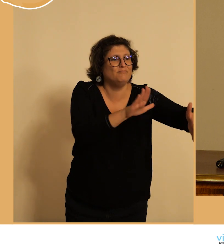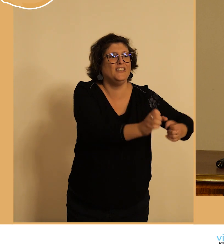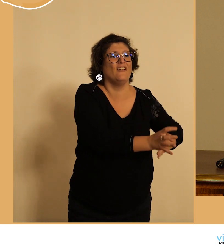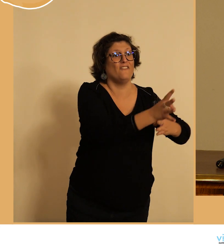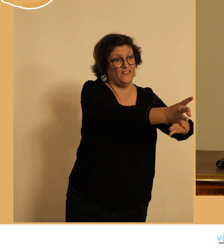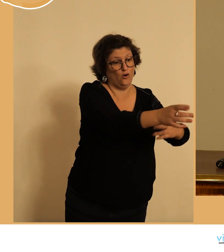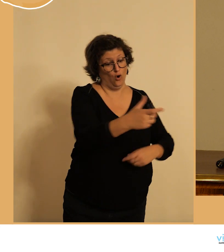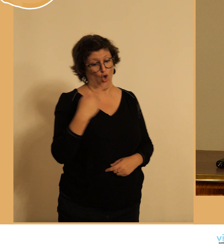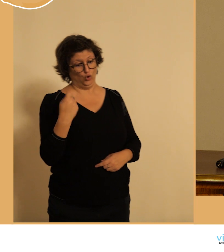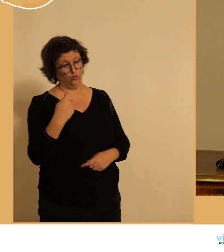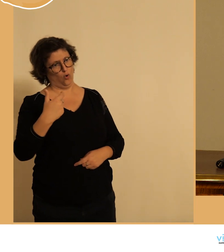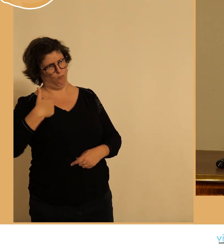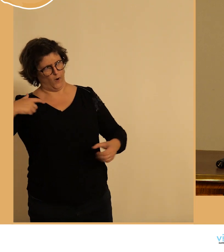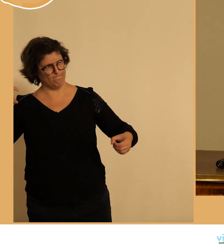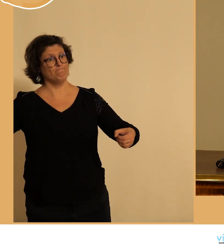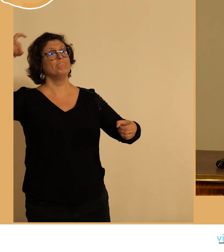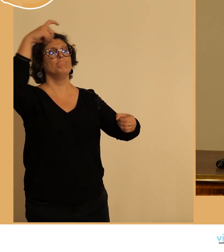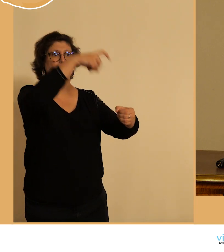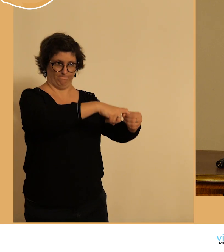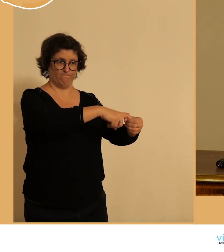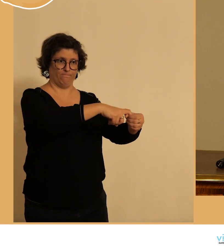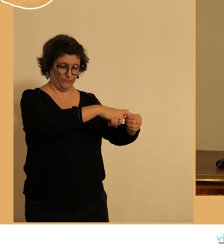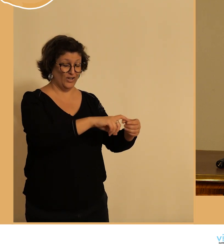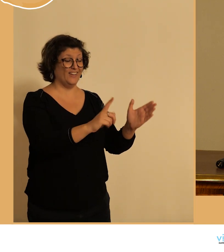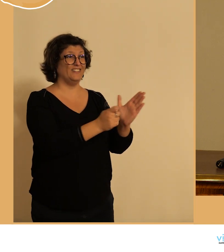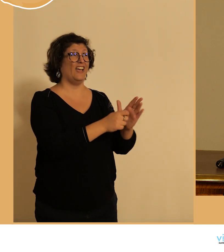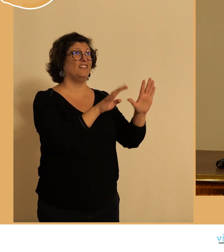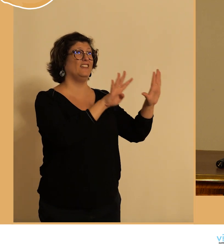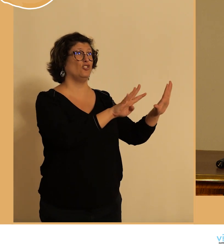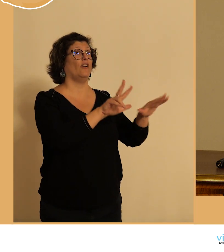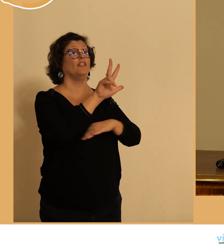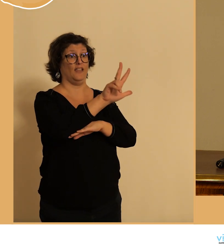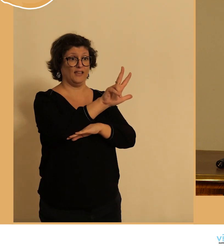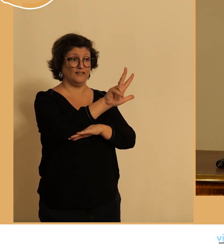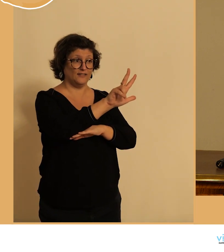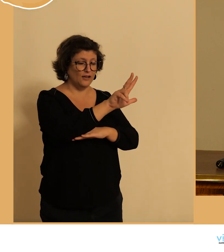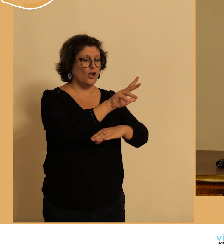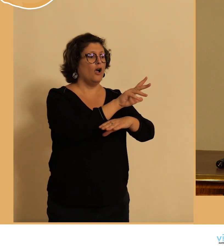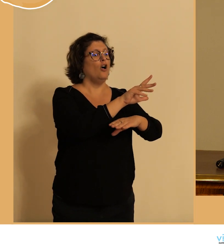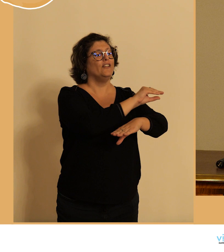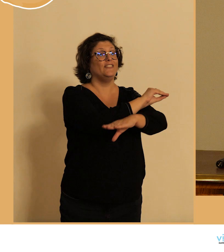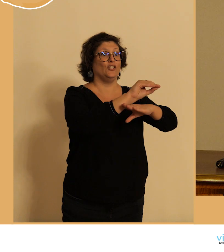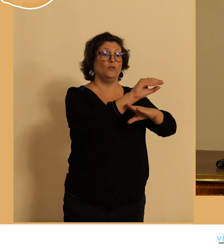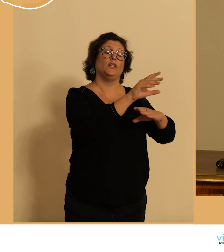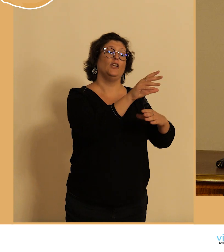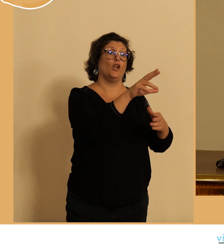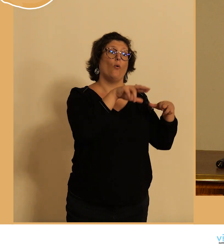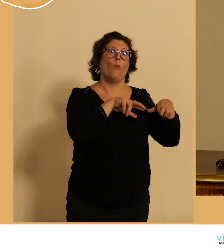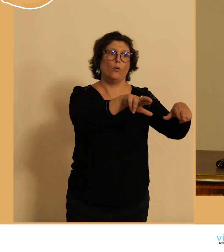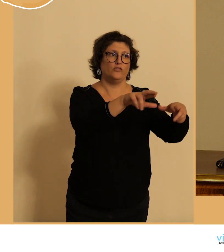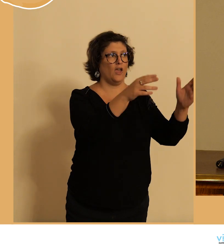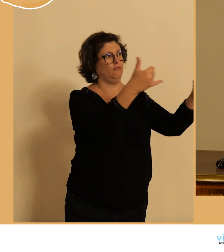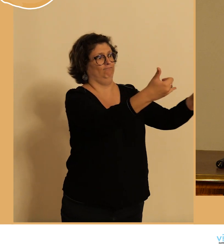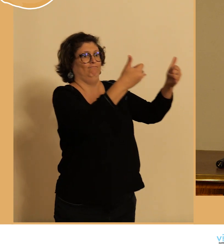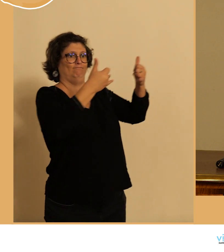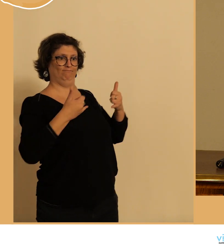reçu un prix décerné par la sécurité routière en 1993 pour terminer la Loire à vélo c'est aussi au